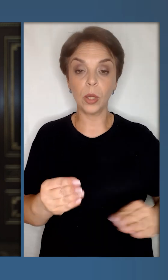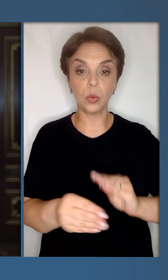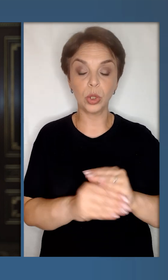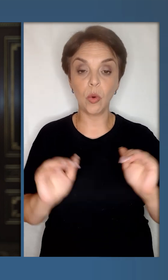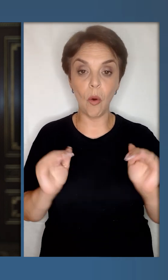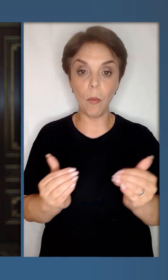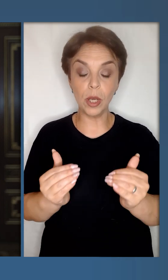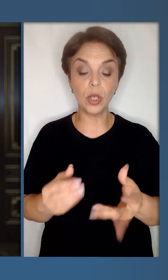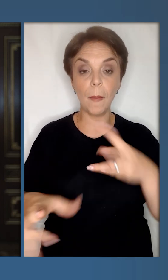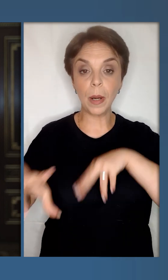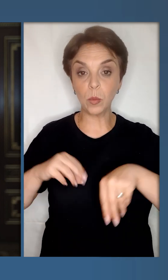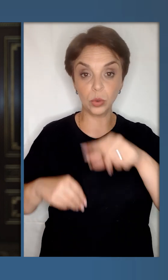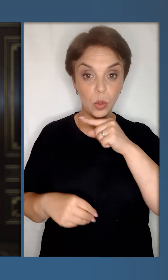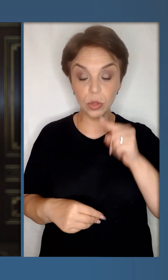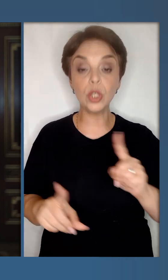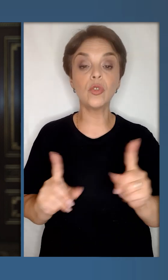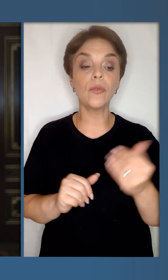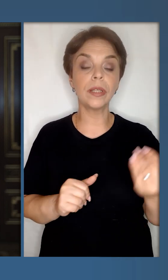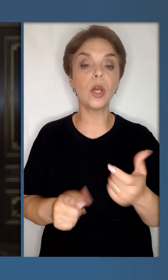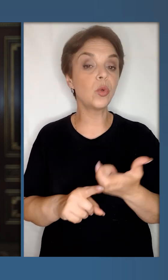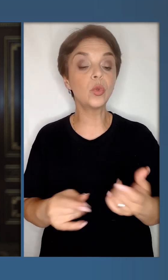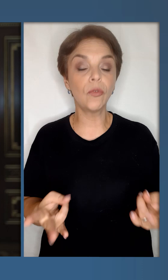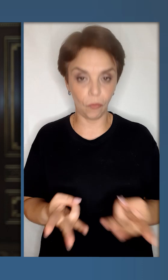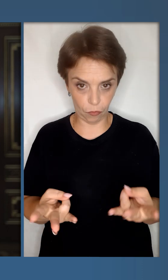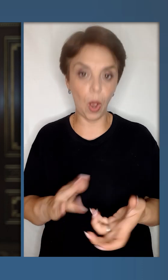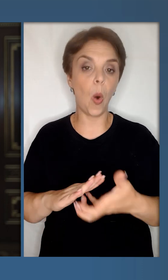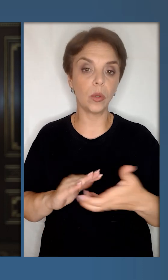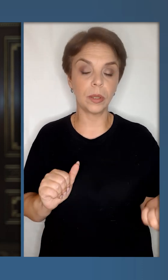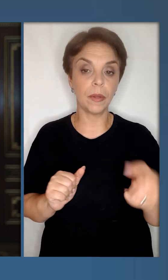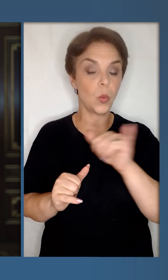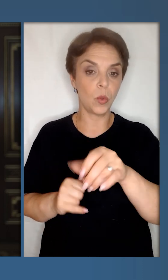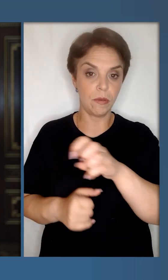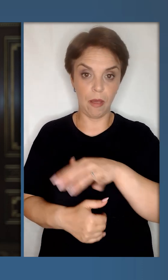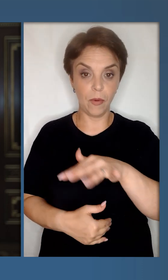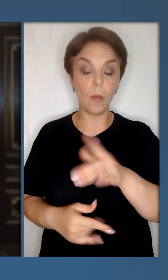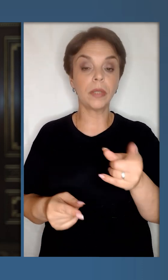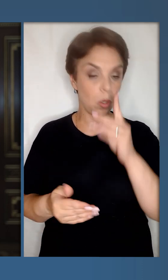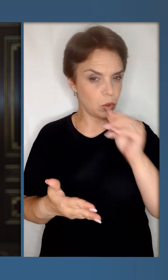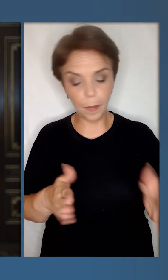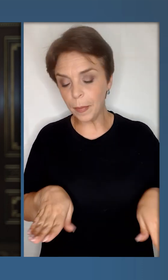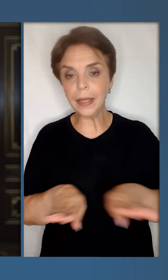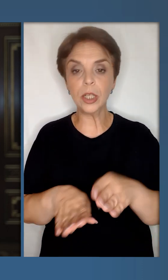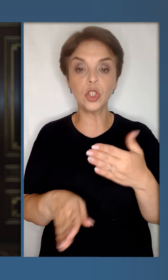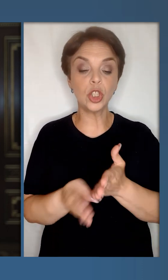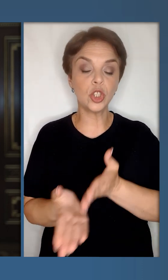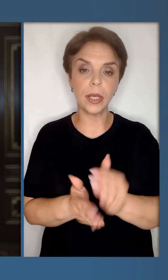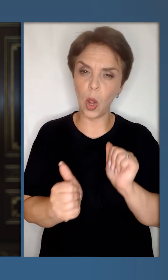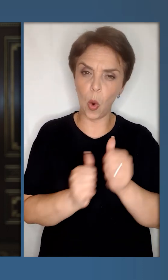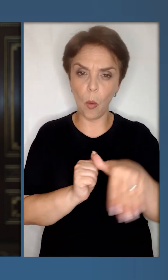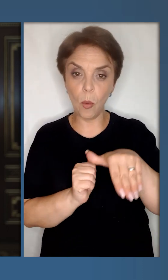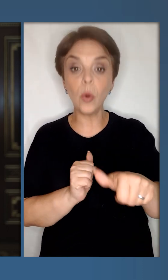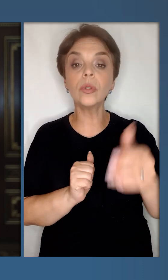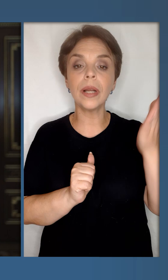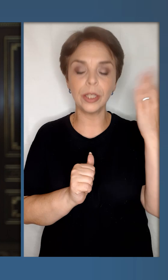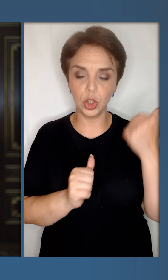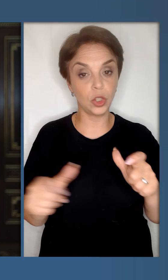пакет додатково обмежить прибутки Росії, що вона їх досі отримувала в Європі, а також прикриє частину шляхів